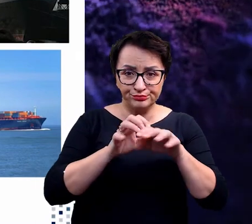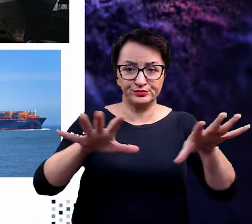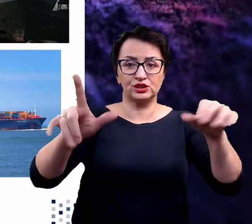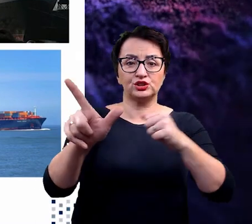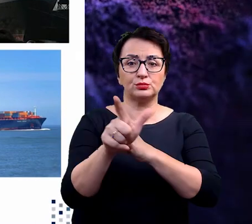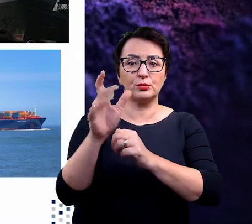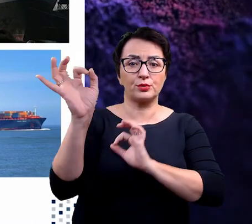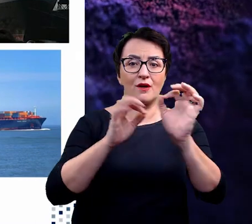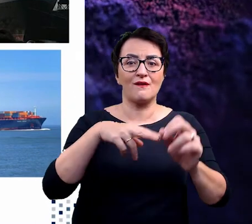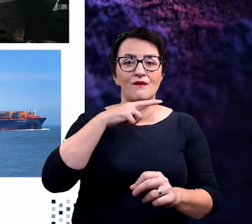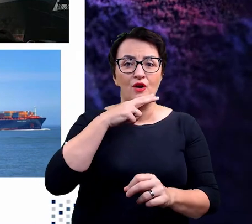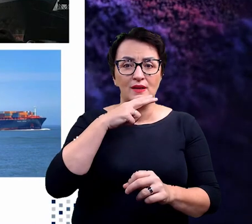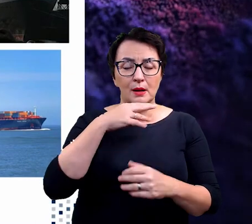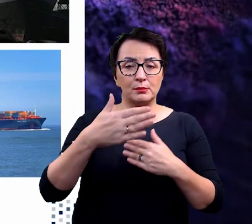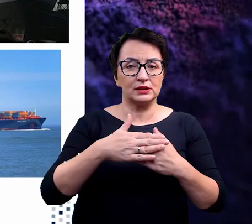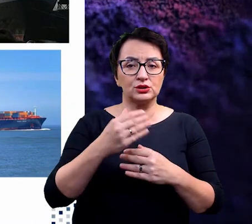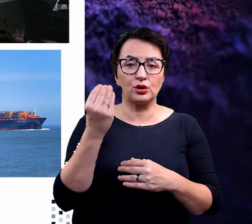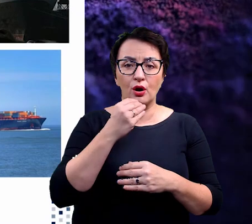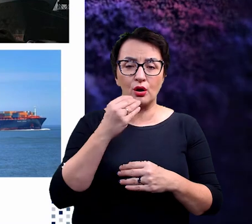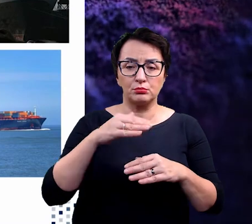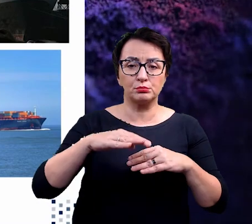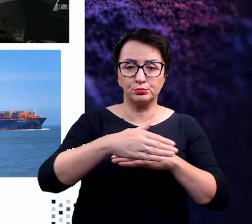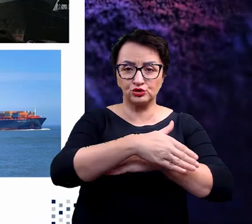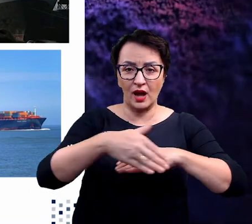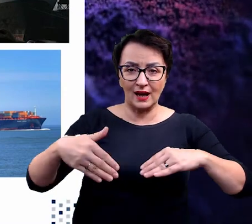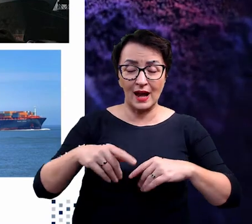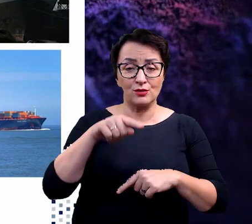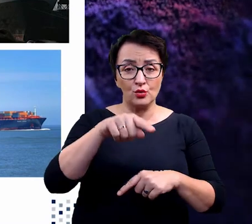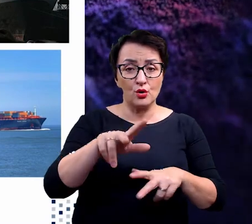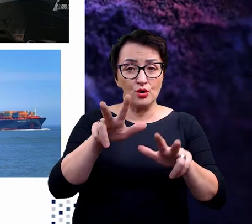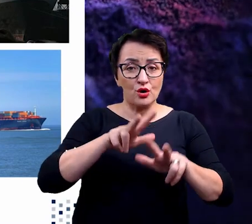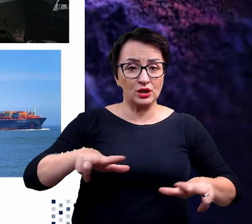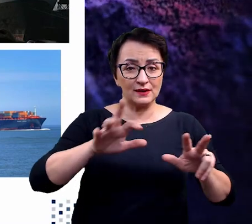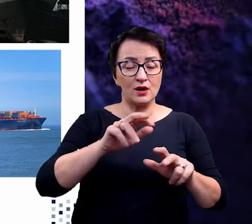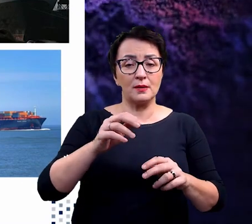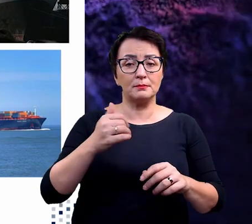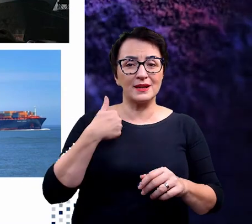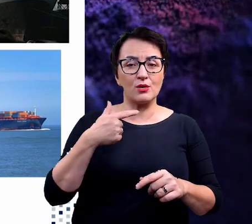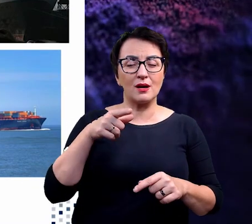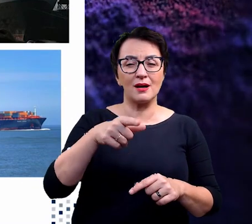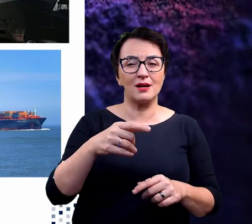przybrzeżnych, wypierając przy tym wiele gatunków bezkręgowców, rodzimych bezkręgowców, które wcześniej tam mieszkały.